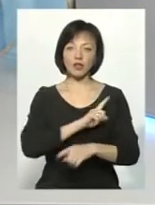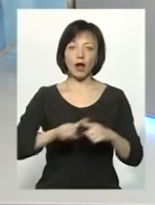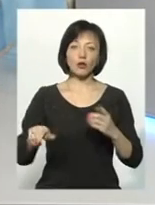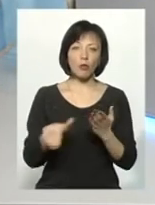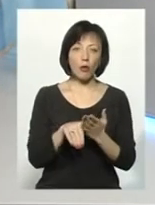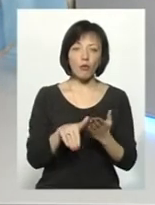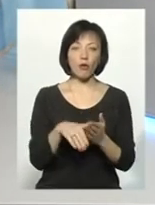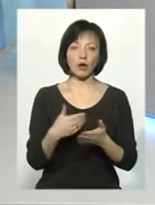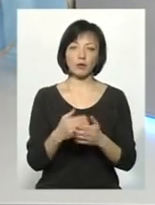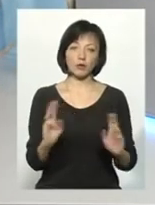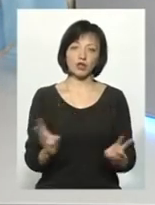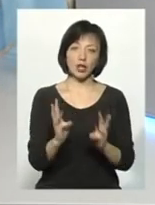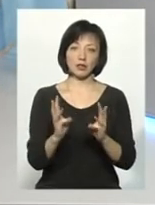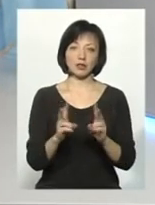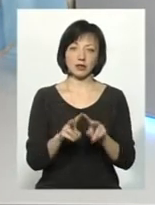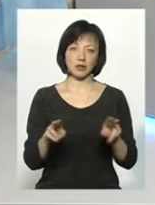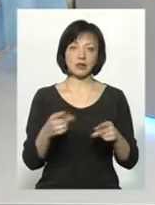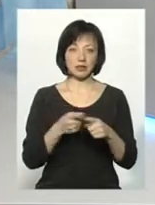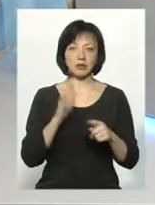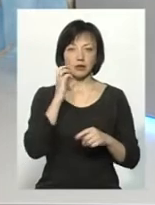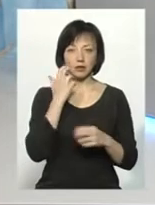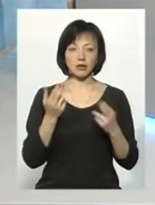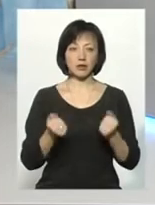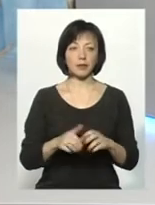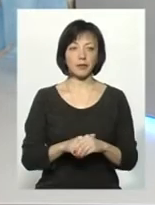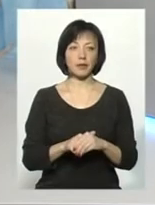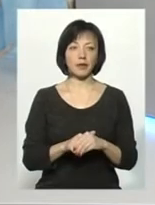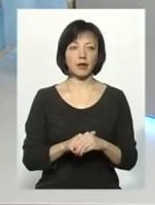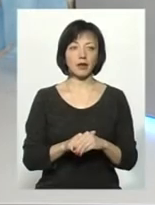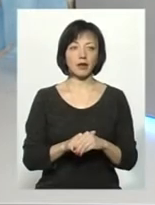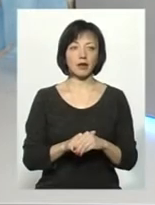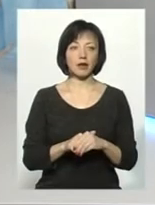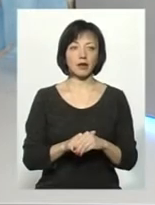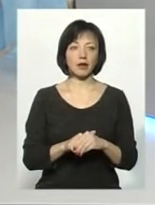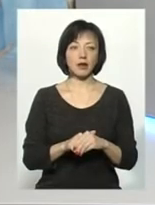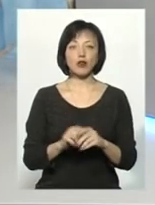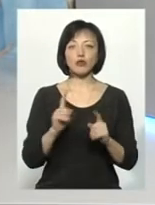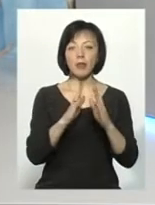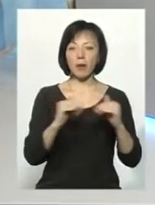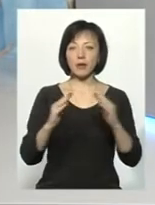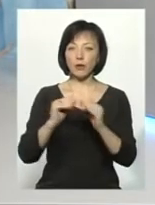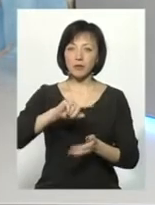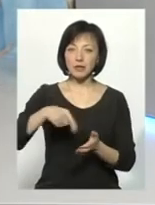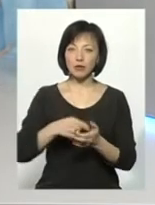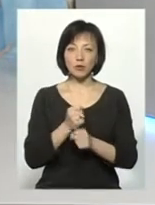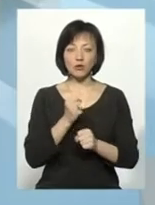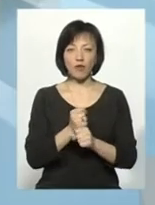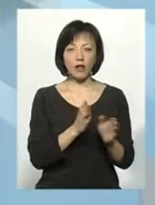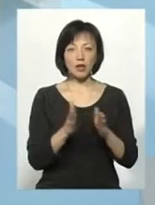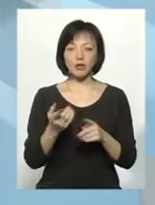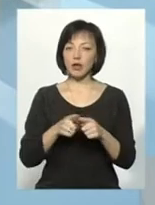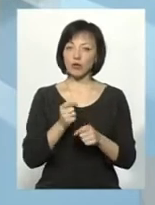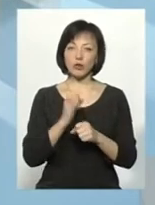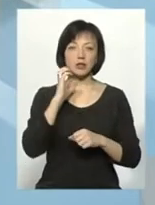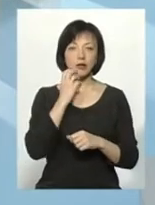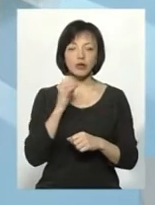допомога, наприклад, пожежники. Все серйозно. Так, містечко, вона метове, щоб працювало. Тобто, це, насправді, робота